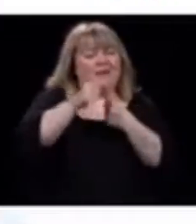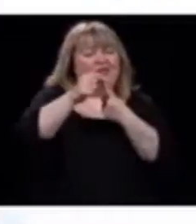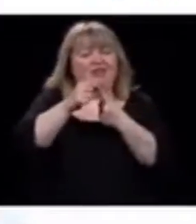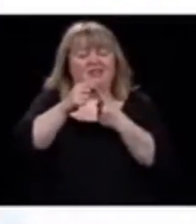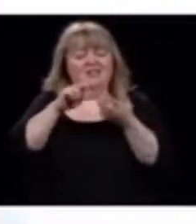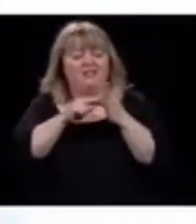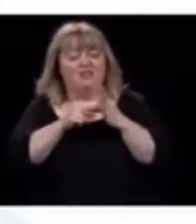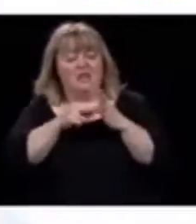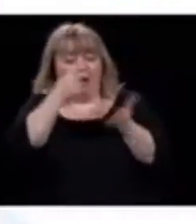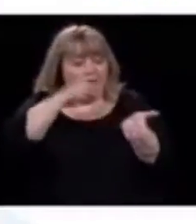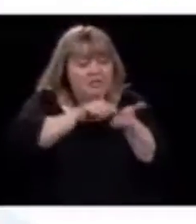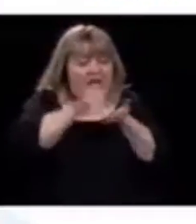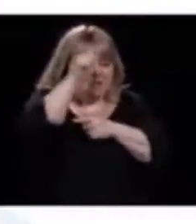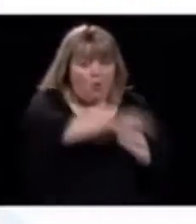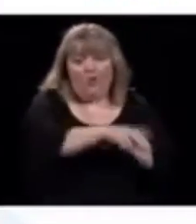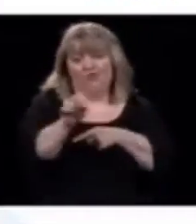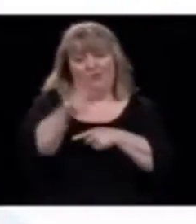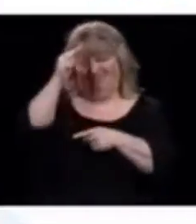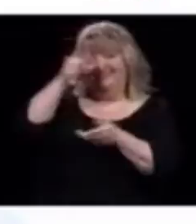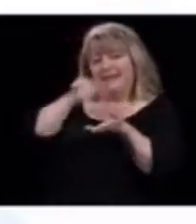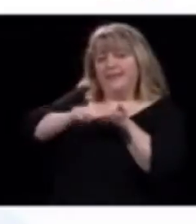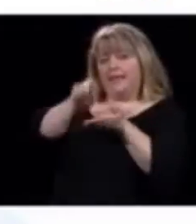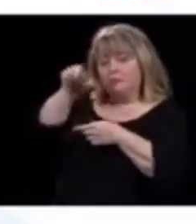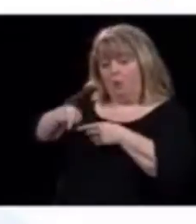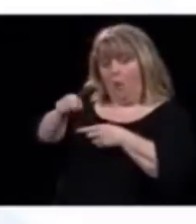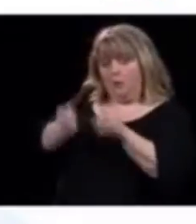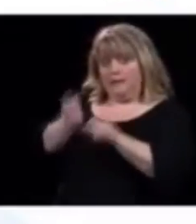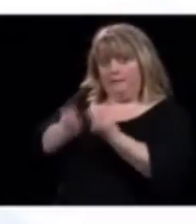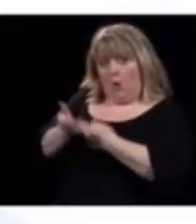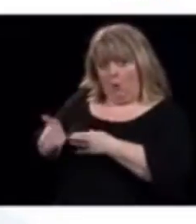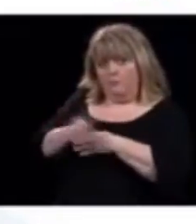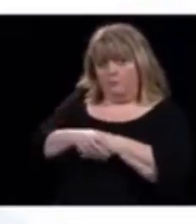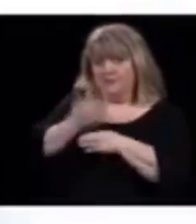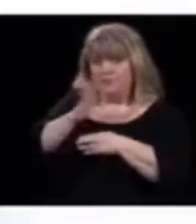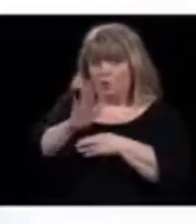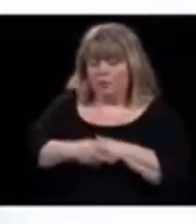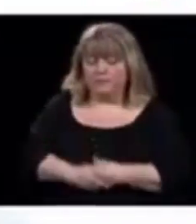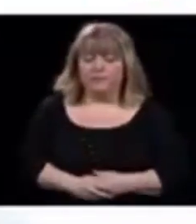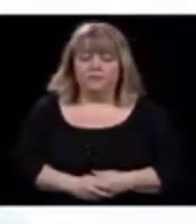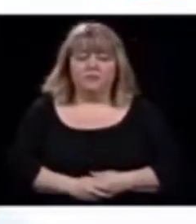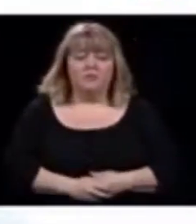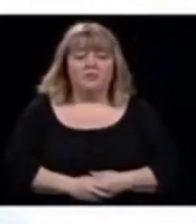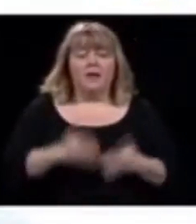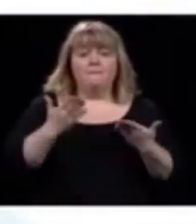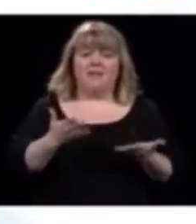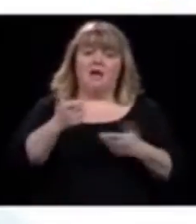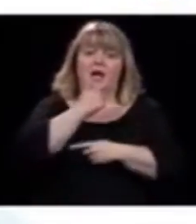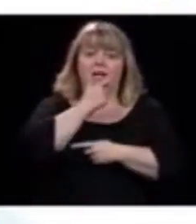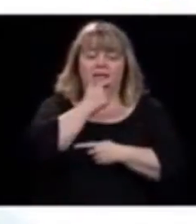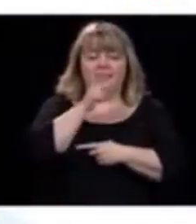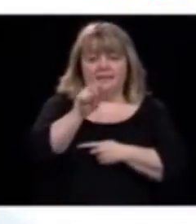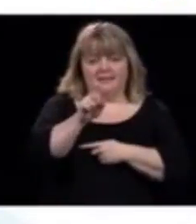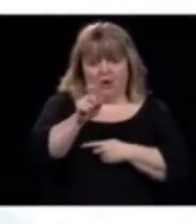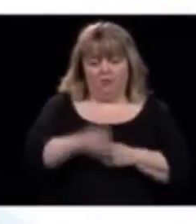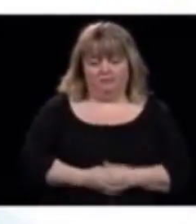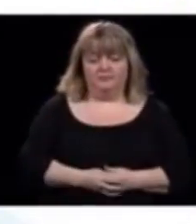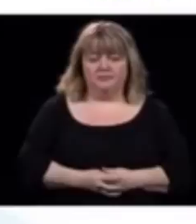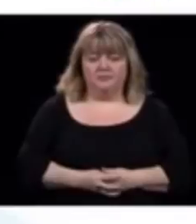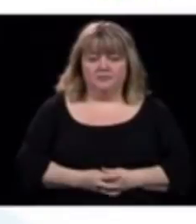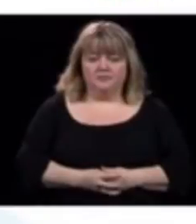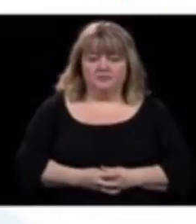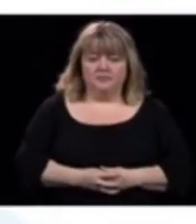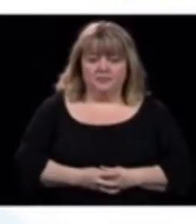c'est de tester les personnes qui ont des symptômes. Now, we'll switch to English. A question from Fril